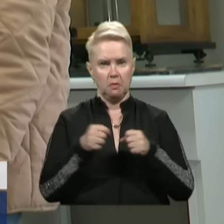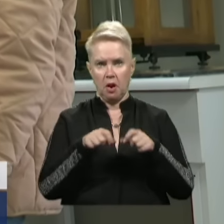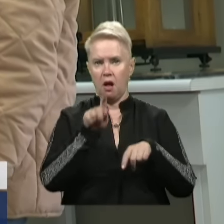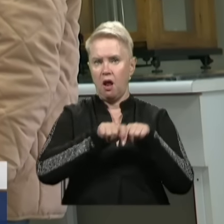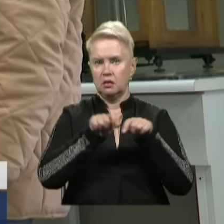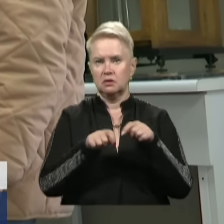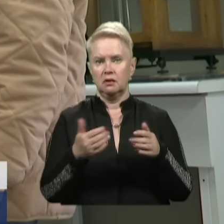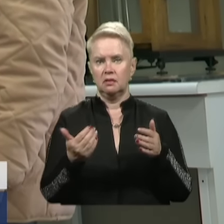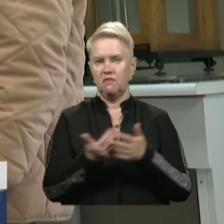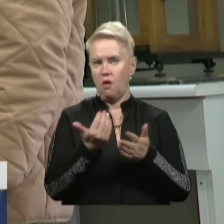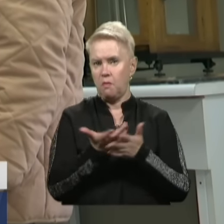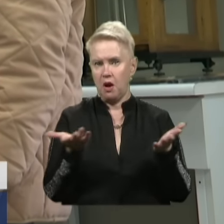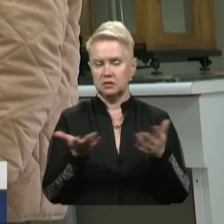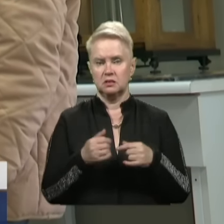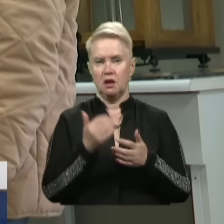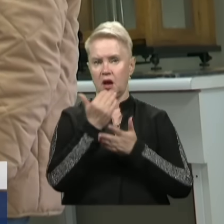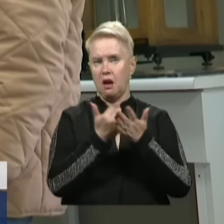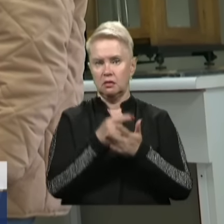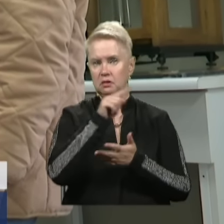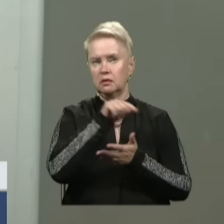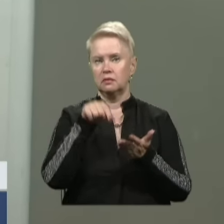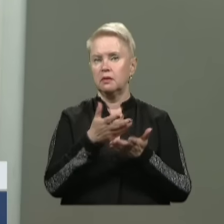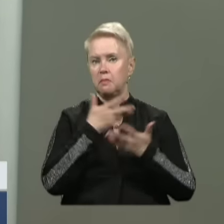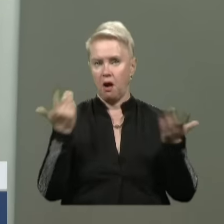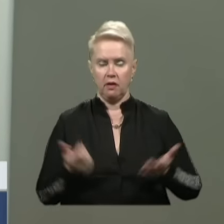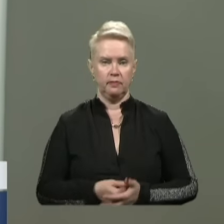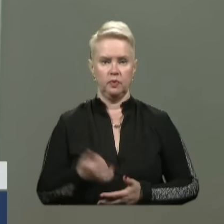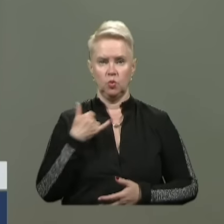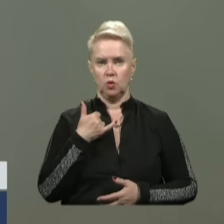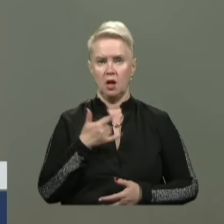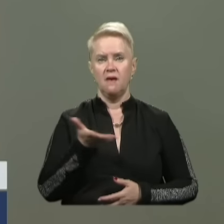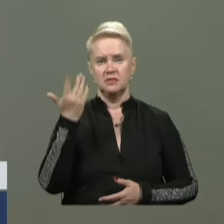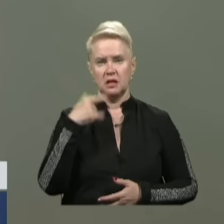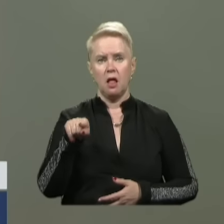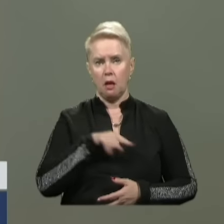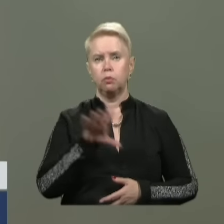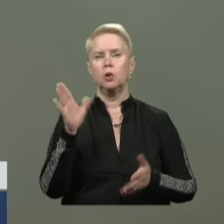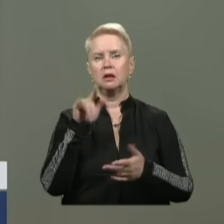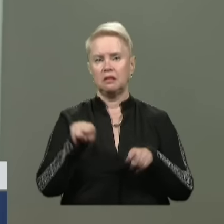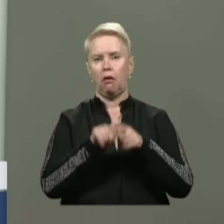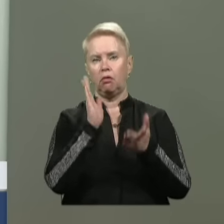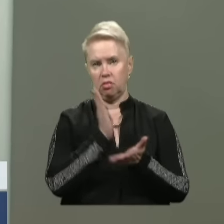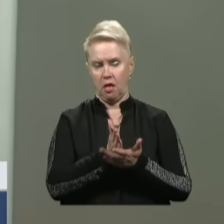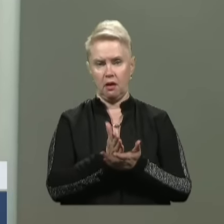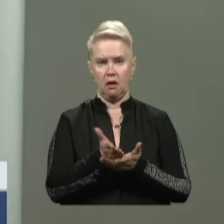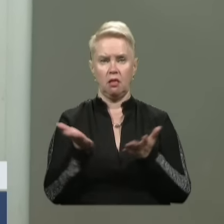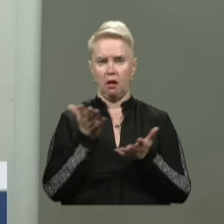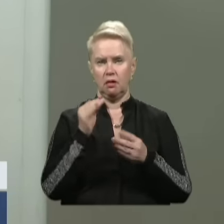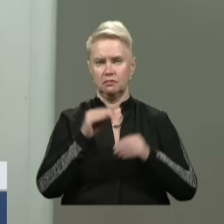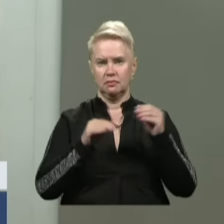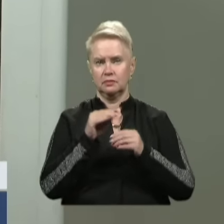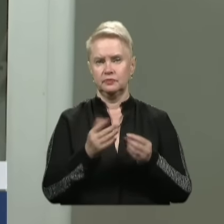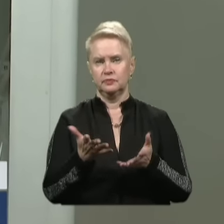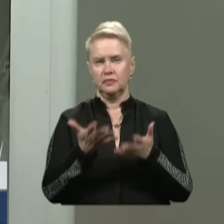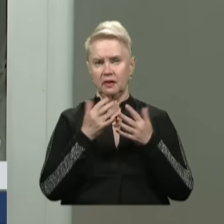аналізувати інформацію. Тож і в рейтингу їх немає. У нас все як було, так і є. Які концентрації ми